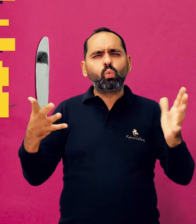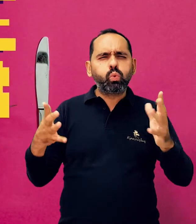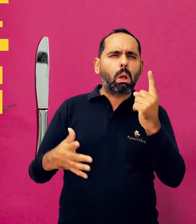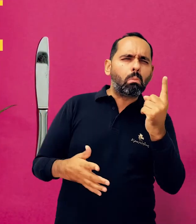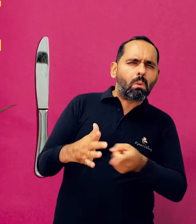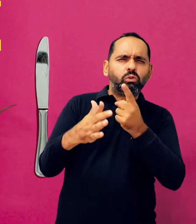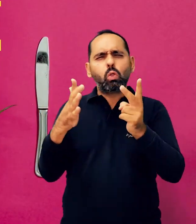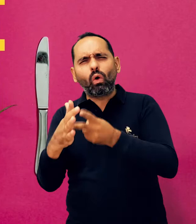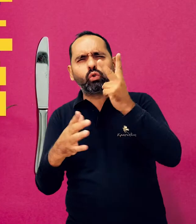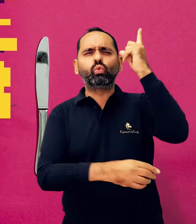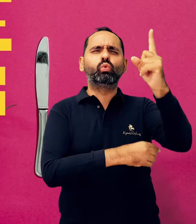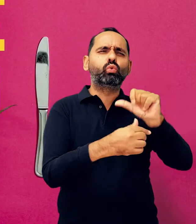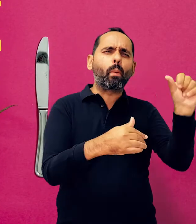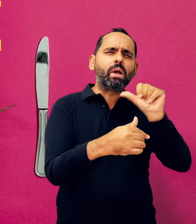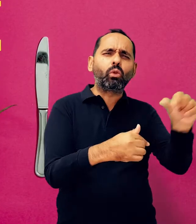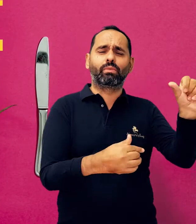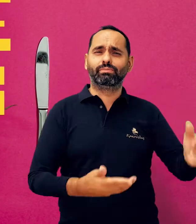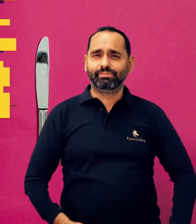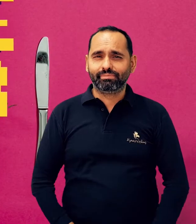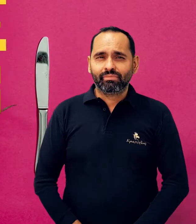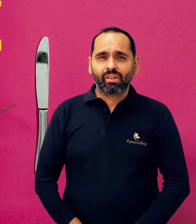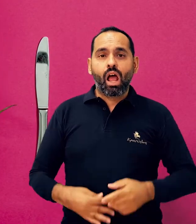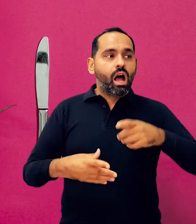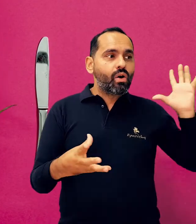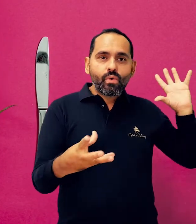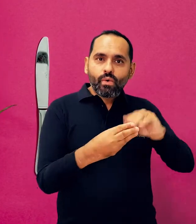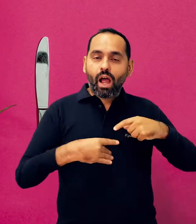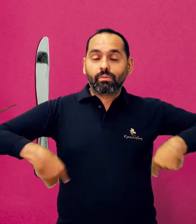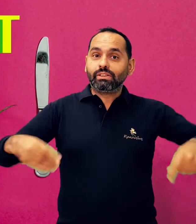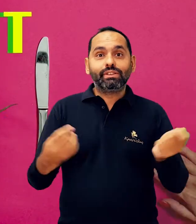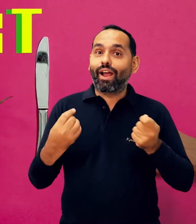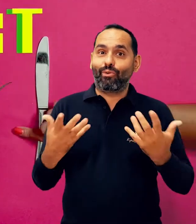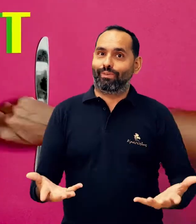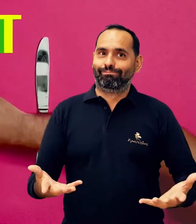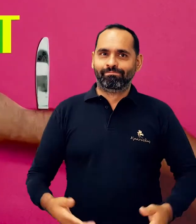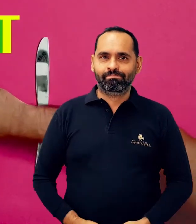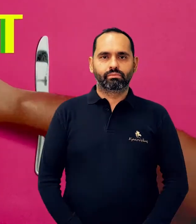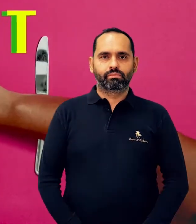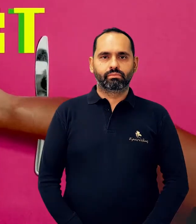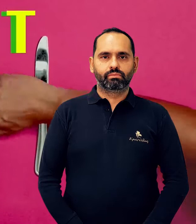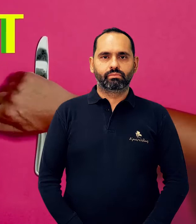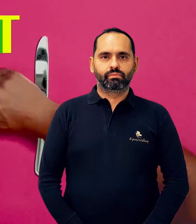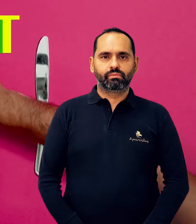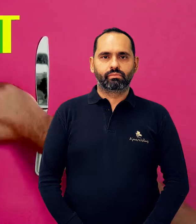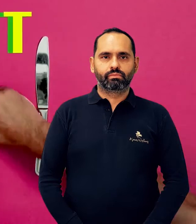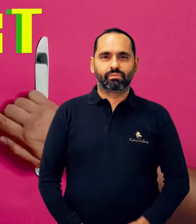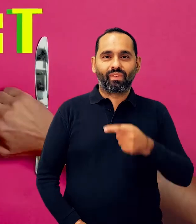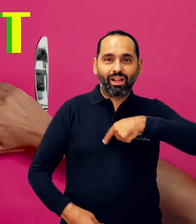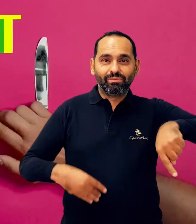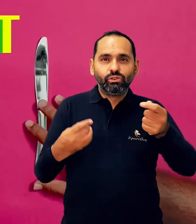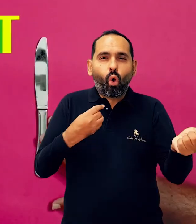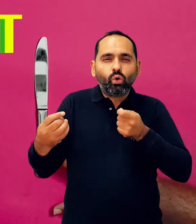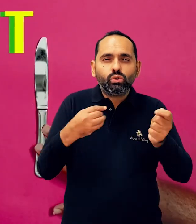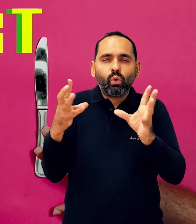τουλάχιστον μία με δύο φορές το μήνα. Εμείς τι κάνουμε γι' αυτό? Ταχτοποιούμε το ψυγείο μας.